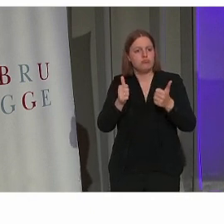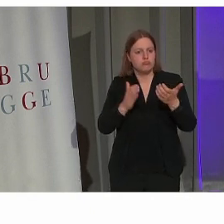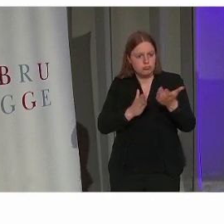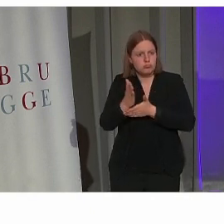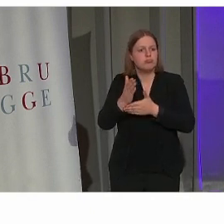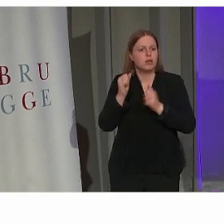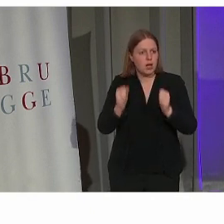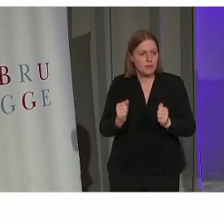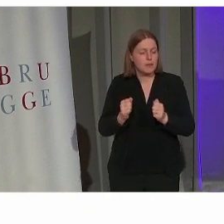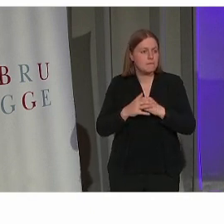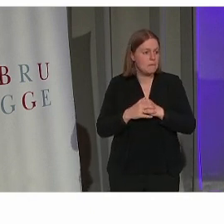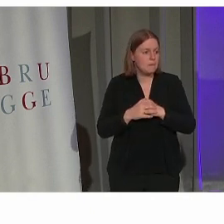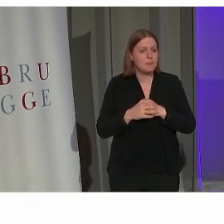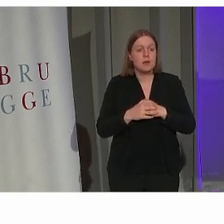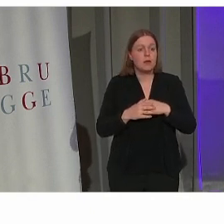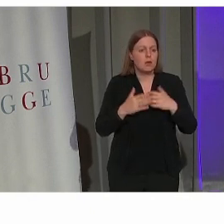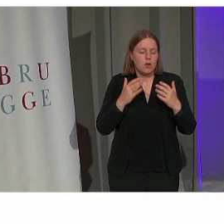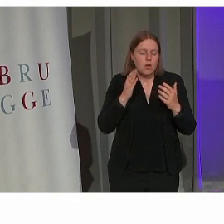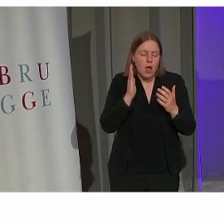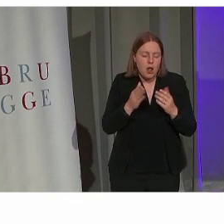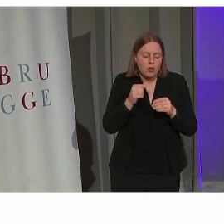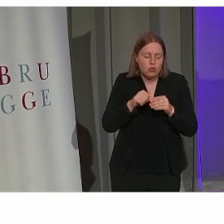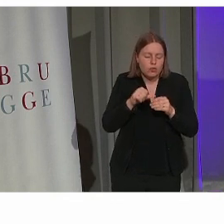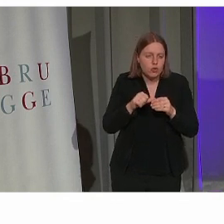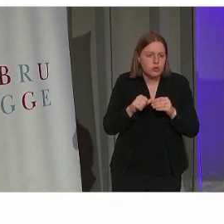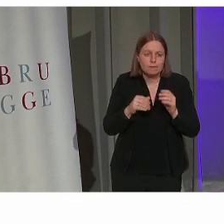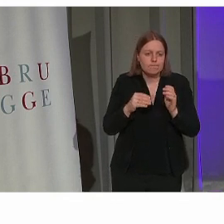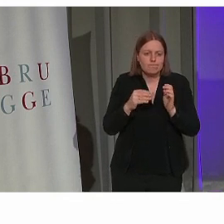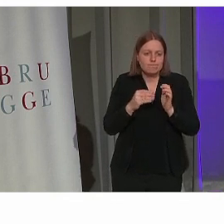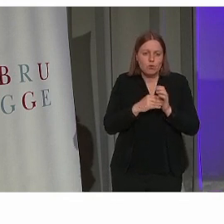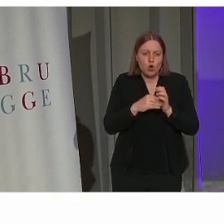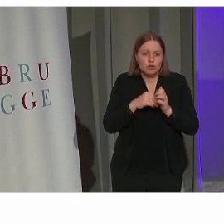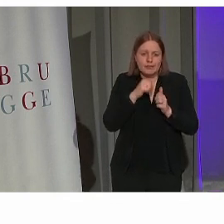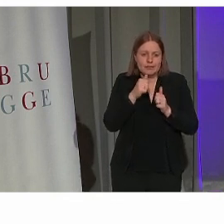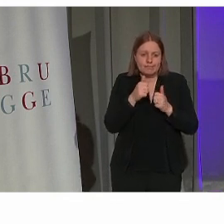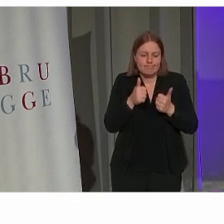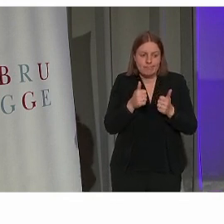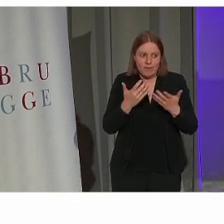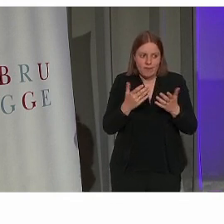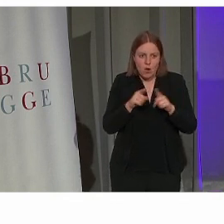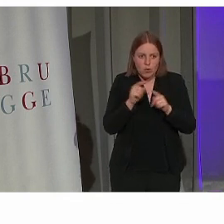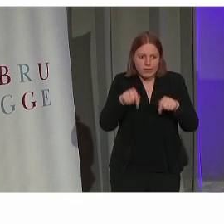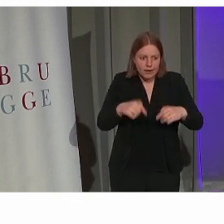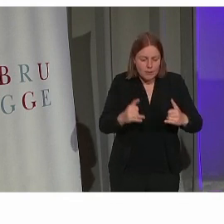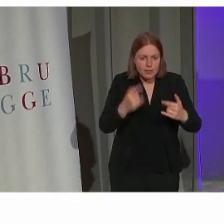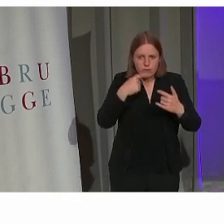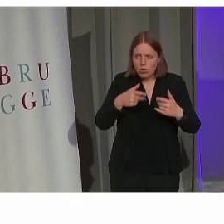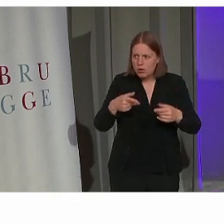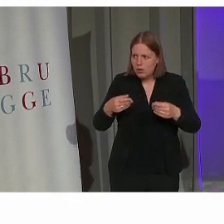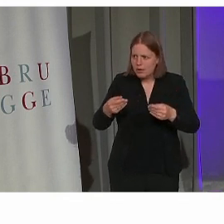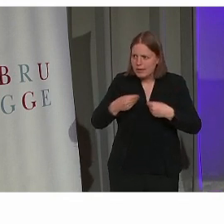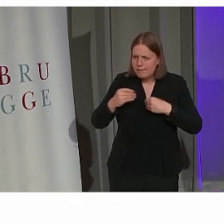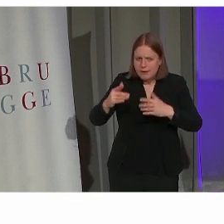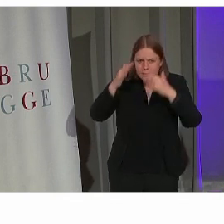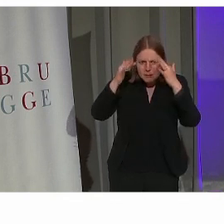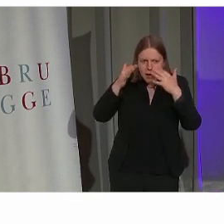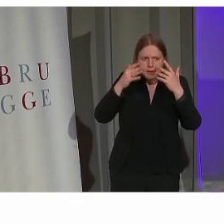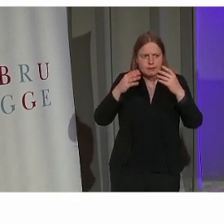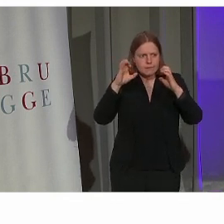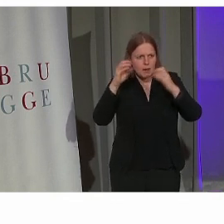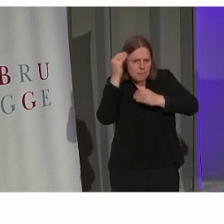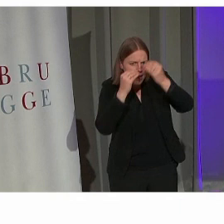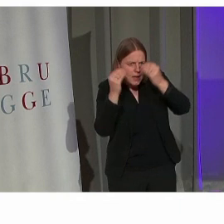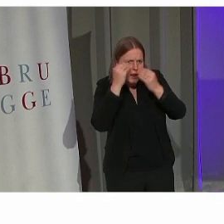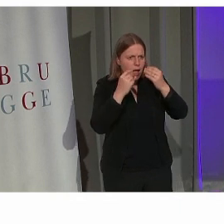aan toevoegen, we zijn daar nog niet. En ik ben hier zelf trouwens ook vandaag om heel veel te leren en mee geïnspireerd te geraken over andere goede